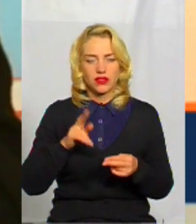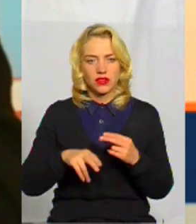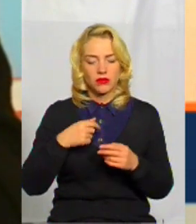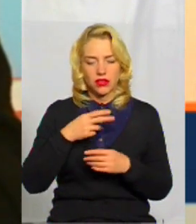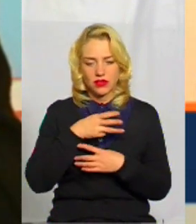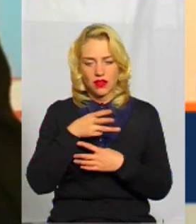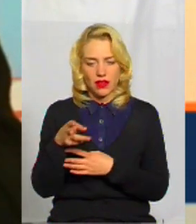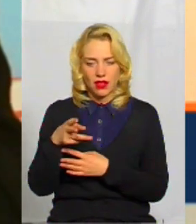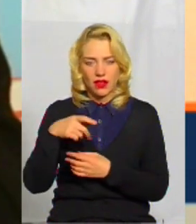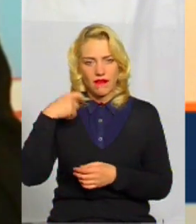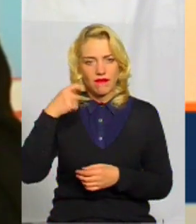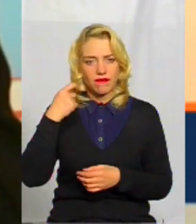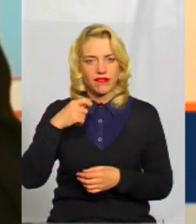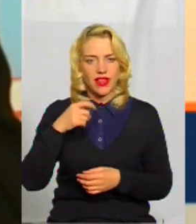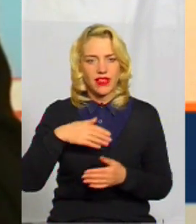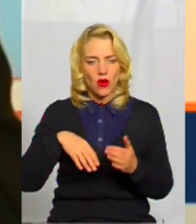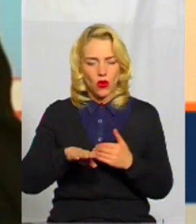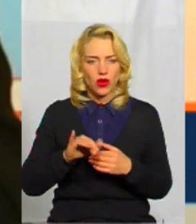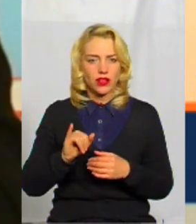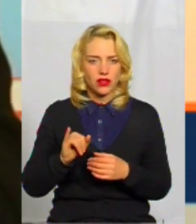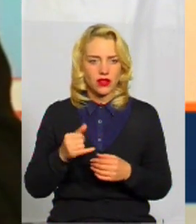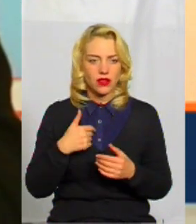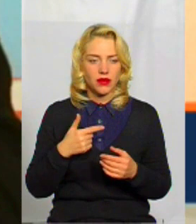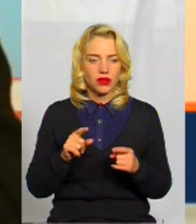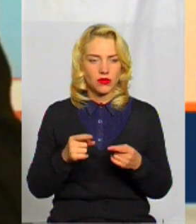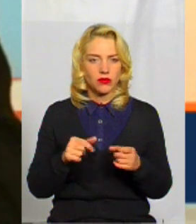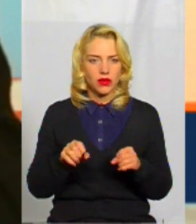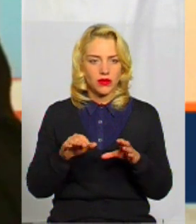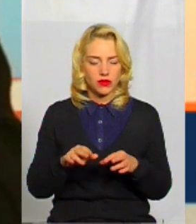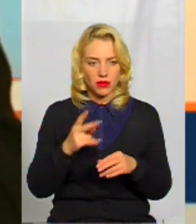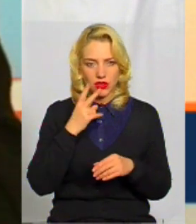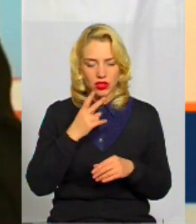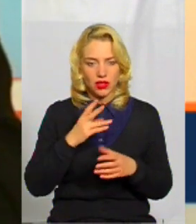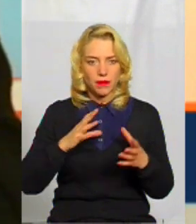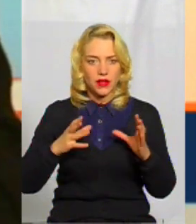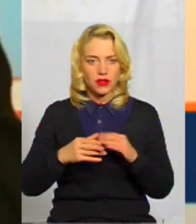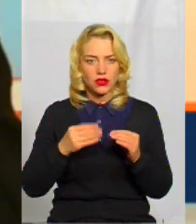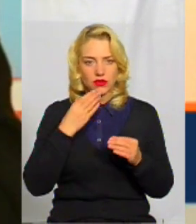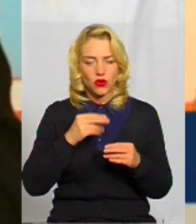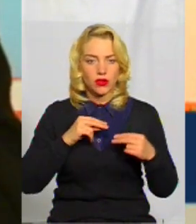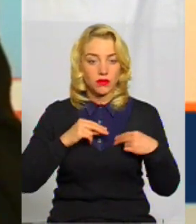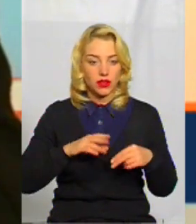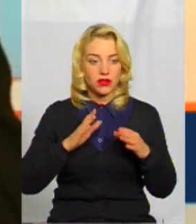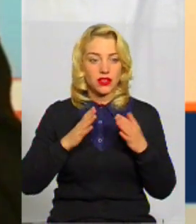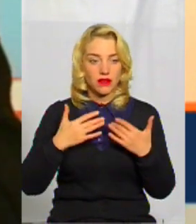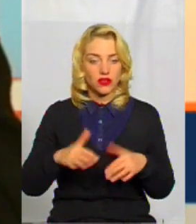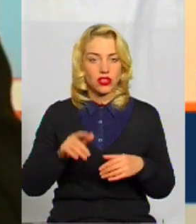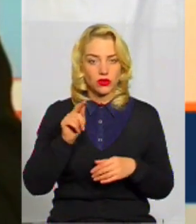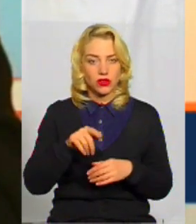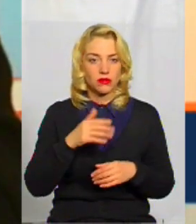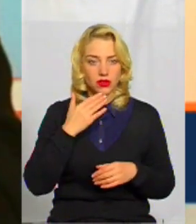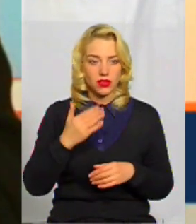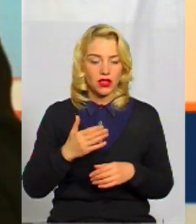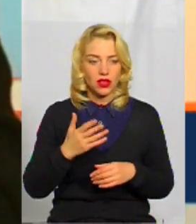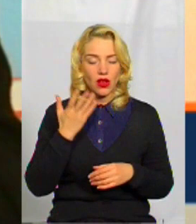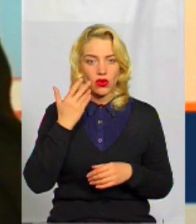відео на цю тематику. І, ну, я хочу сказати, що діти бачили результат своєї праці, і вже тоді питали, а